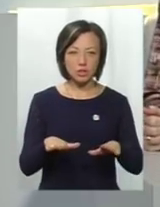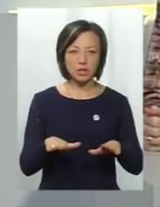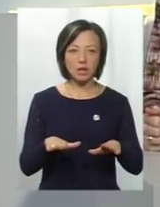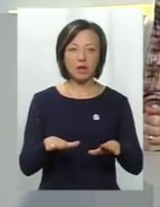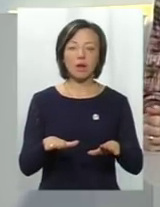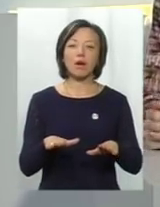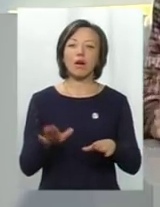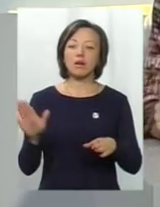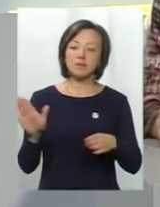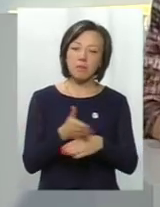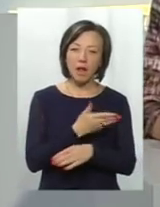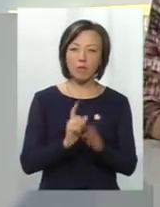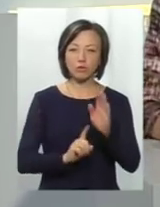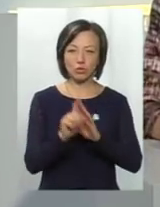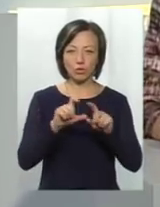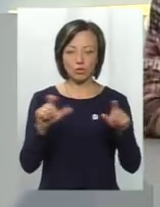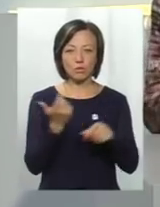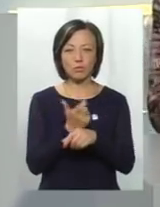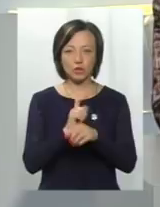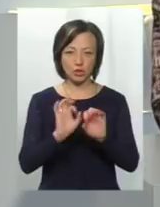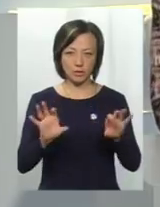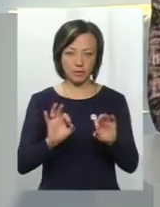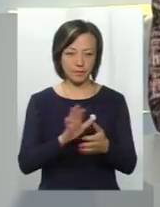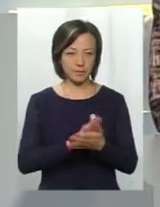закладу початкову школу. Більше про це у сюжеті.